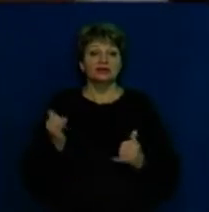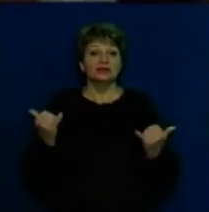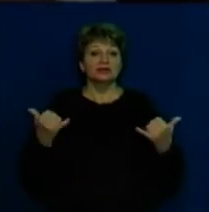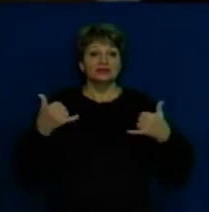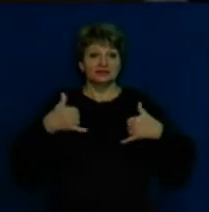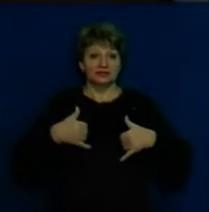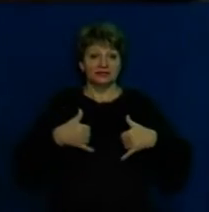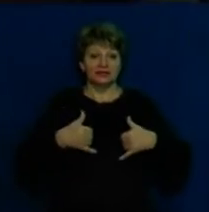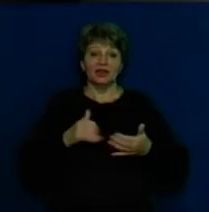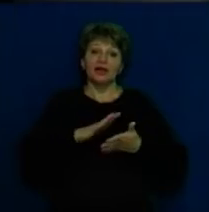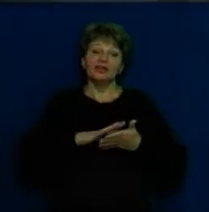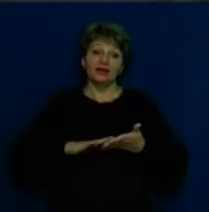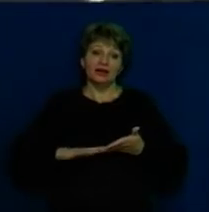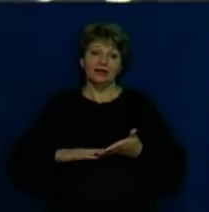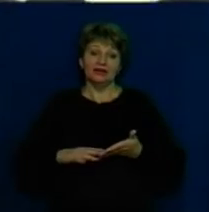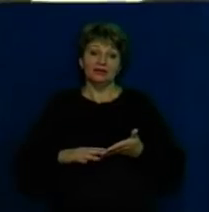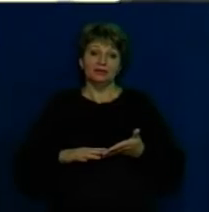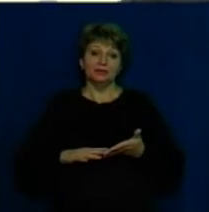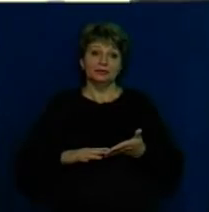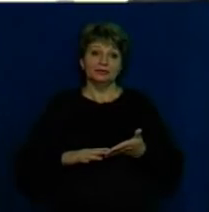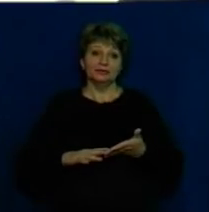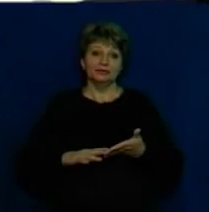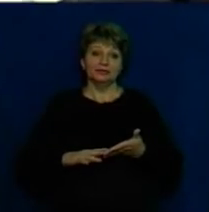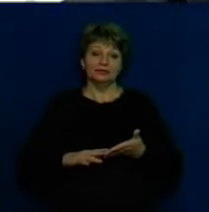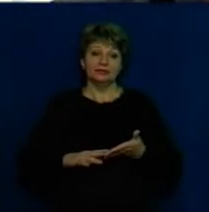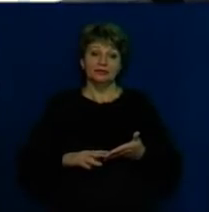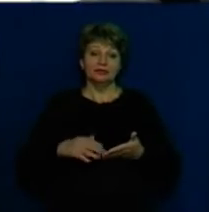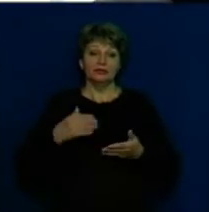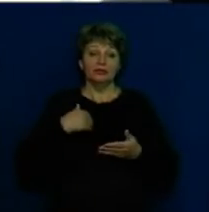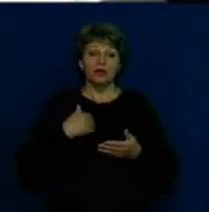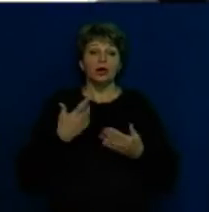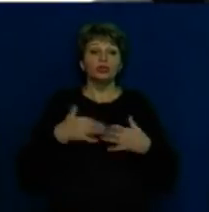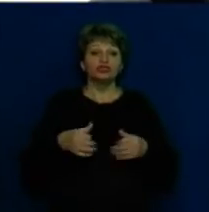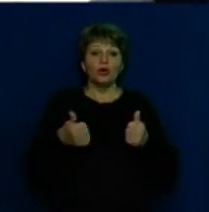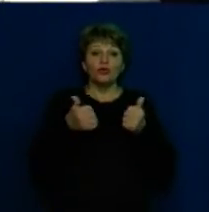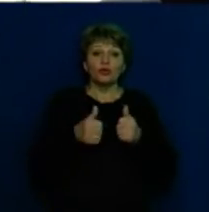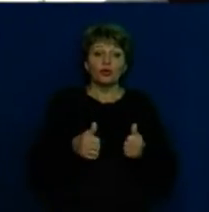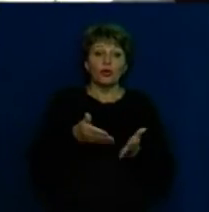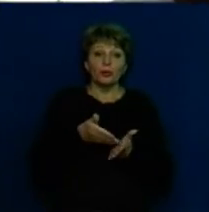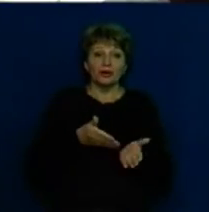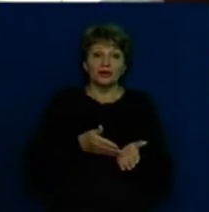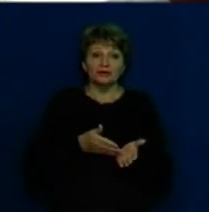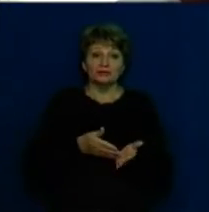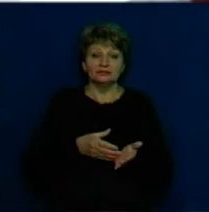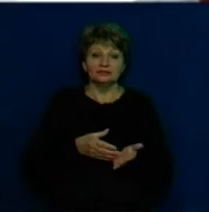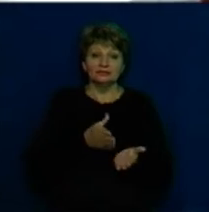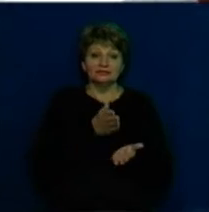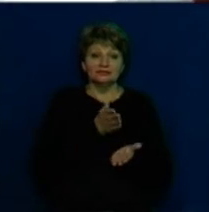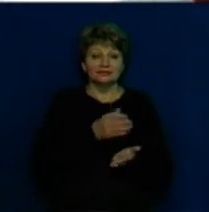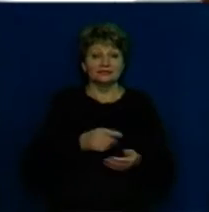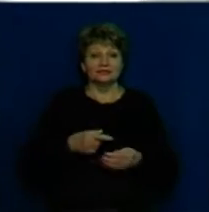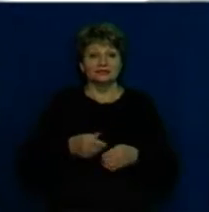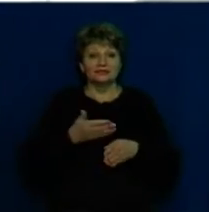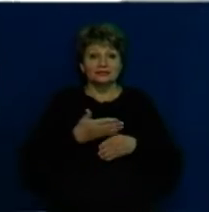Далі йде процес до того, як ми ділимо, формуємо хлібчик, як працює формувальник. Формувальник